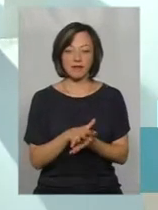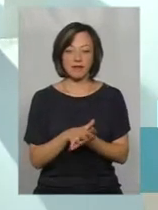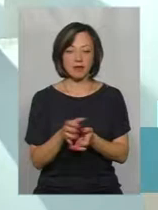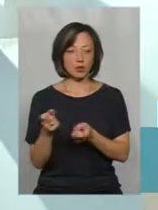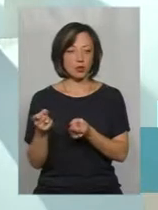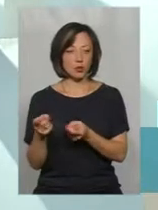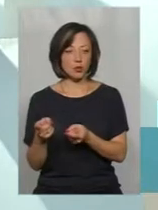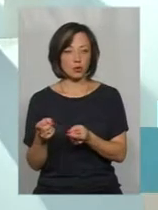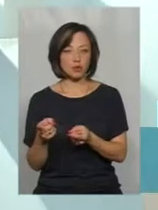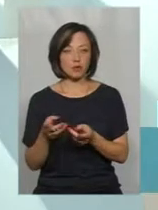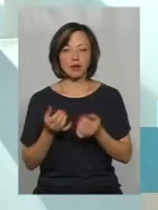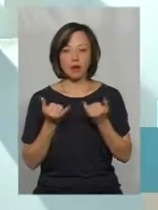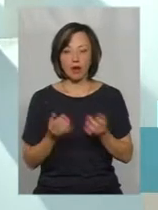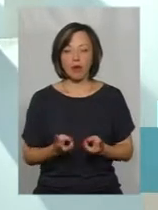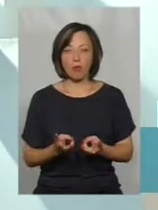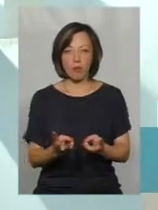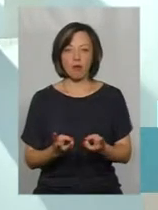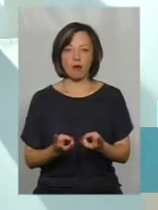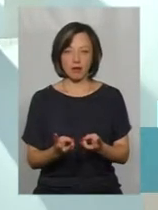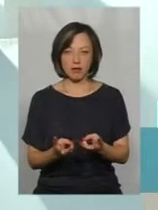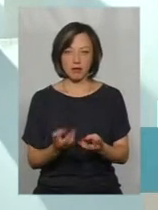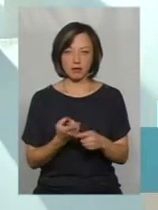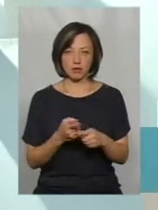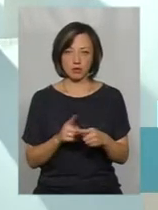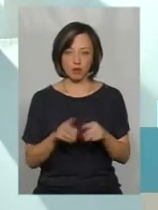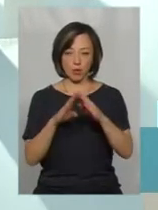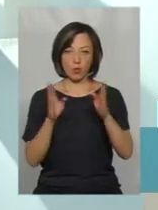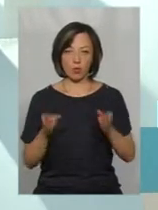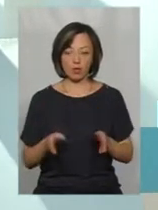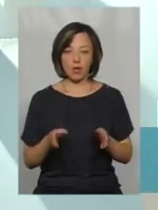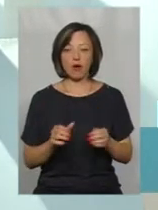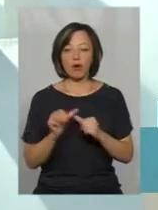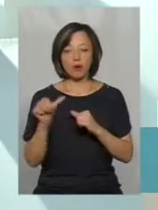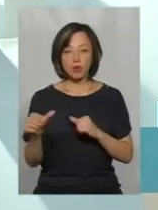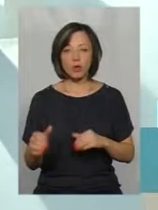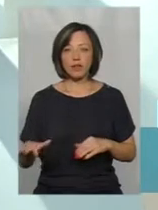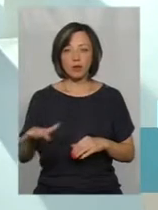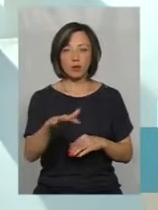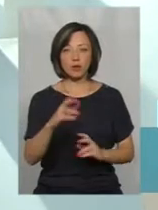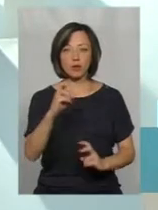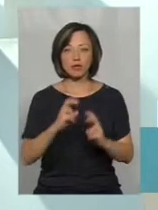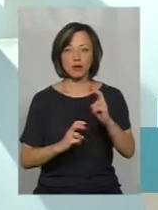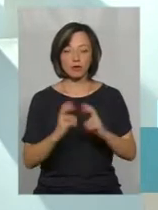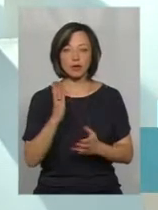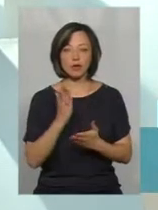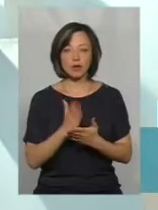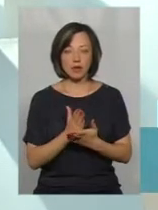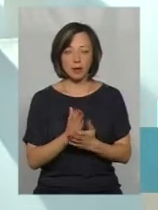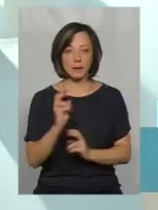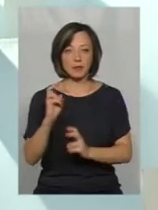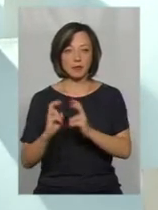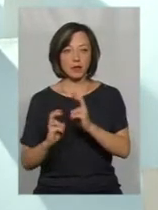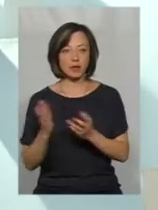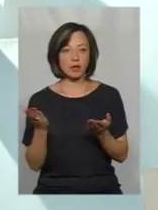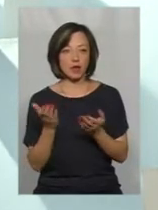для твердопаливних котлів. Окрім того, на території заводу існує підприємство, яке